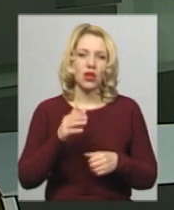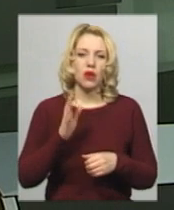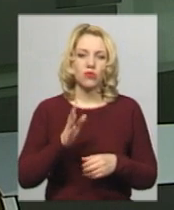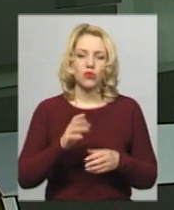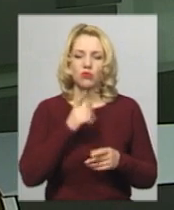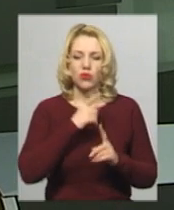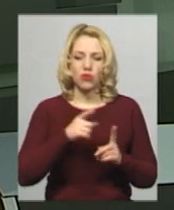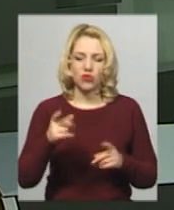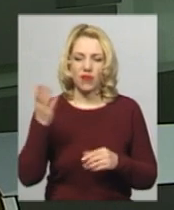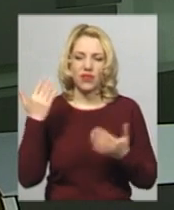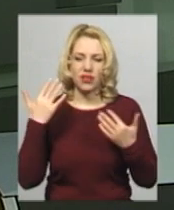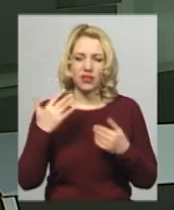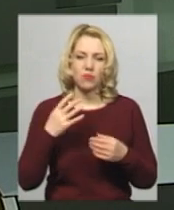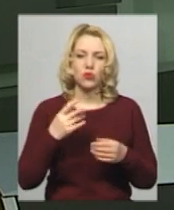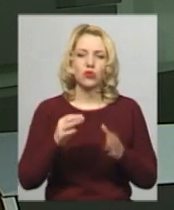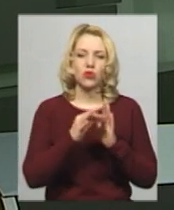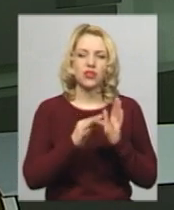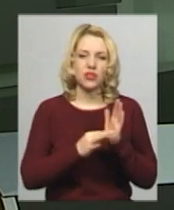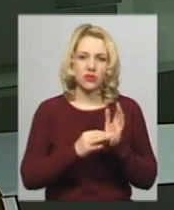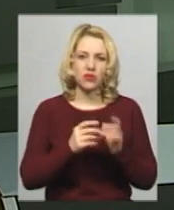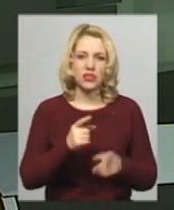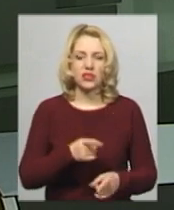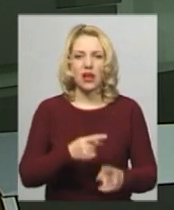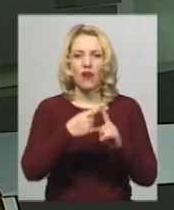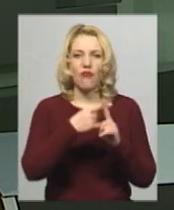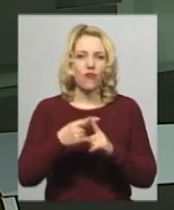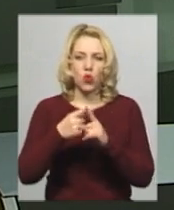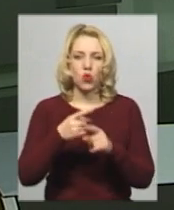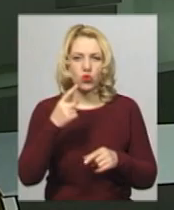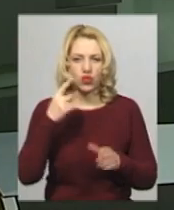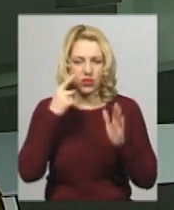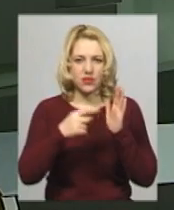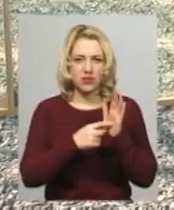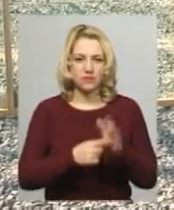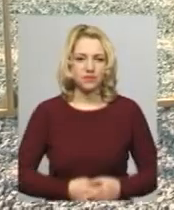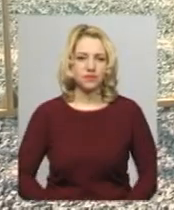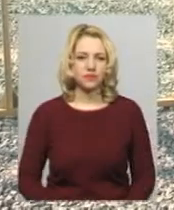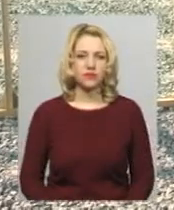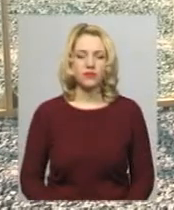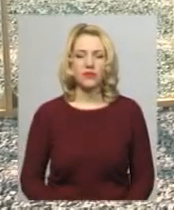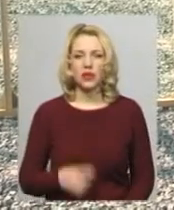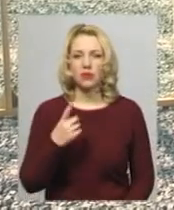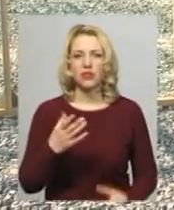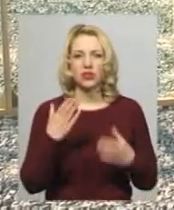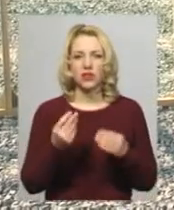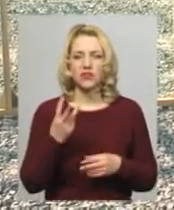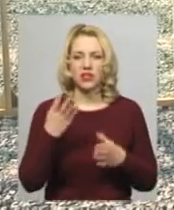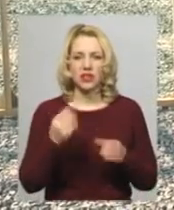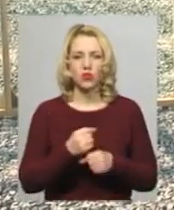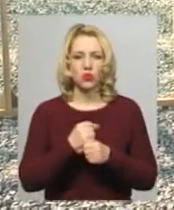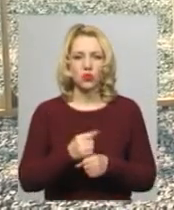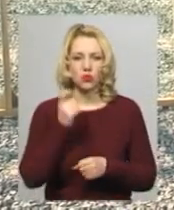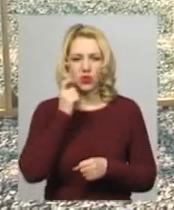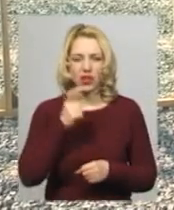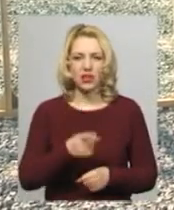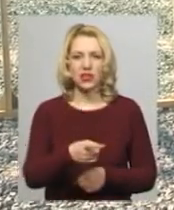влучність та швидкість спортсменів. Як стріляють судді, бачили і ми. Першого дня в Триденному кубку України із